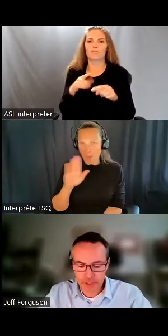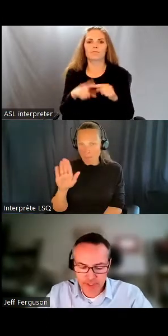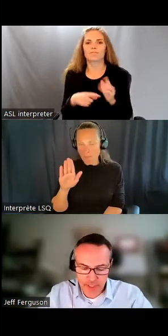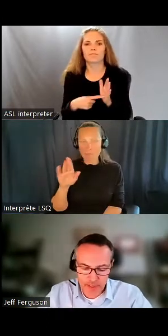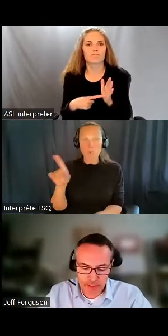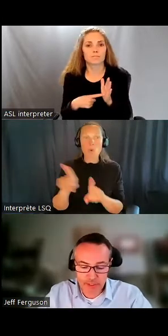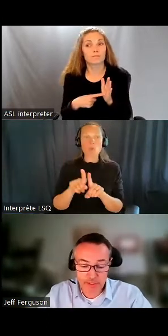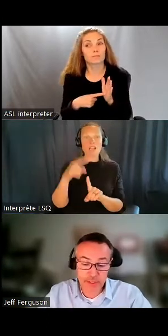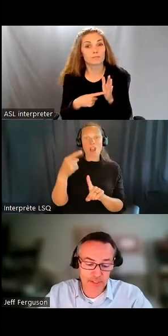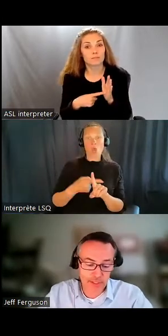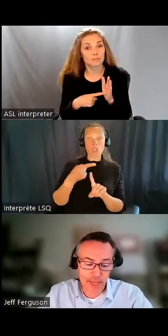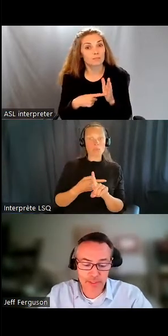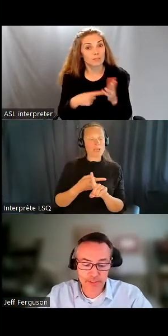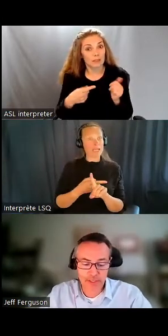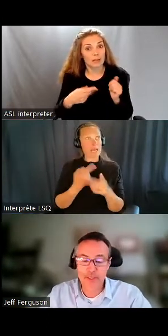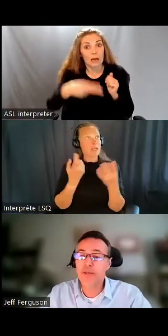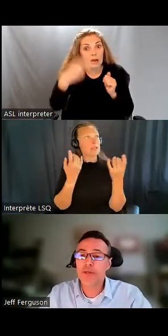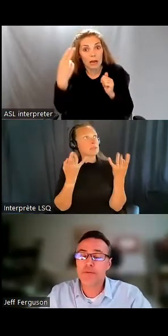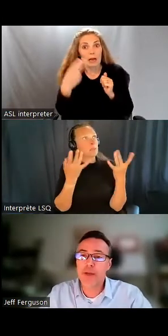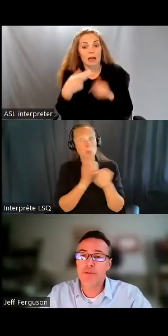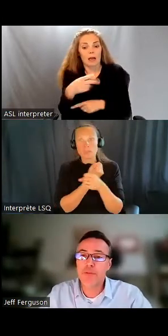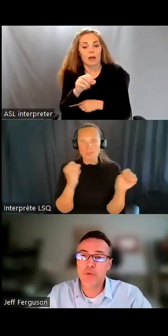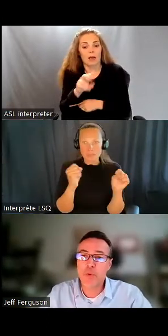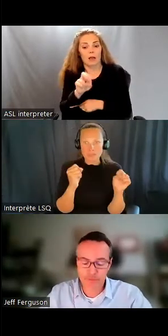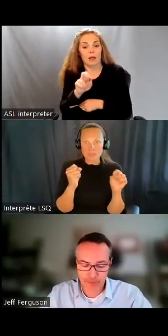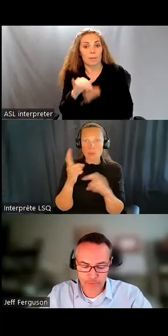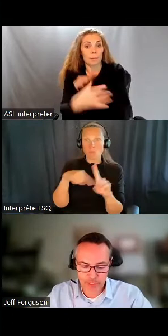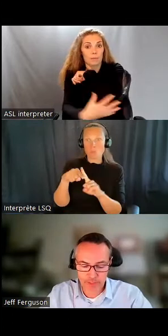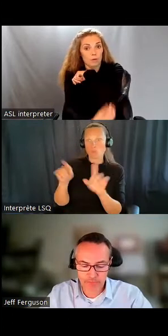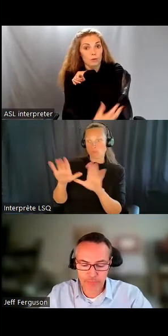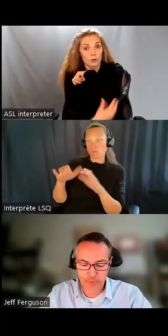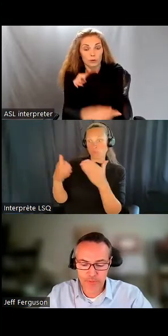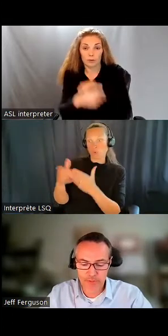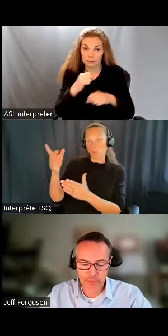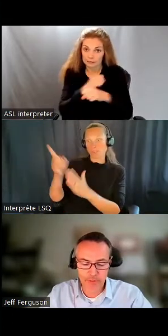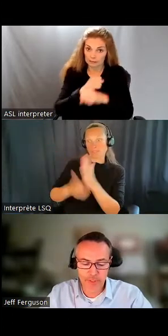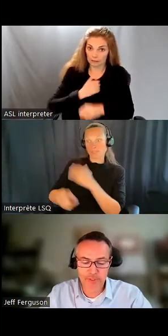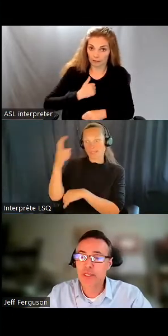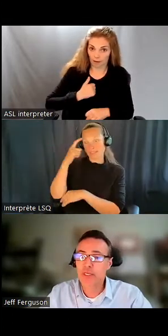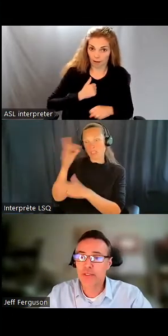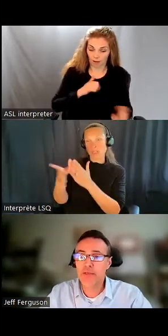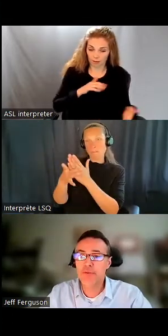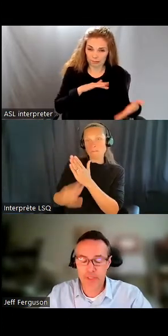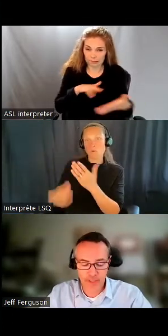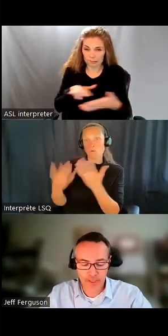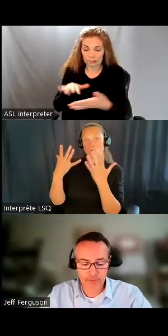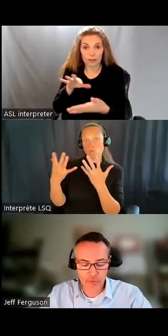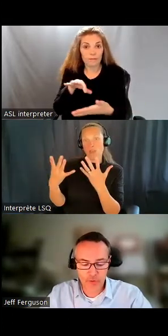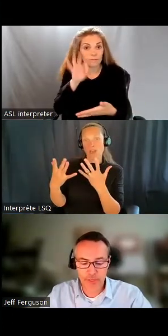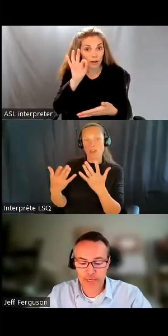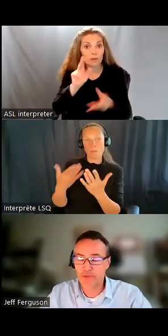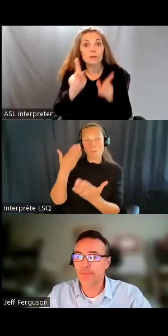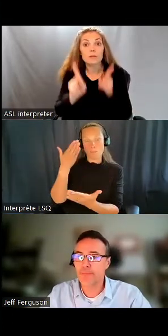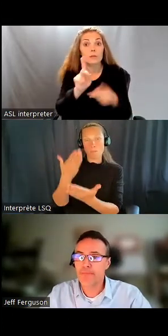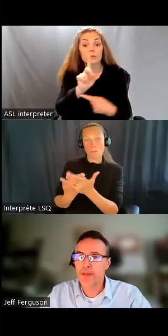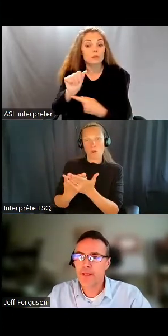de pauvreté est très élevé. Une étude de 2016 de Statistique Canada a démontré que 25 % des personnes ayant une